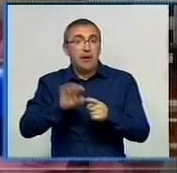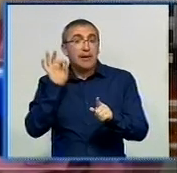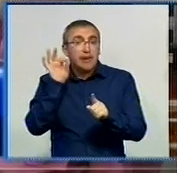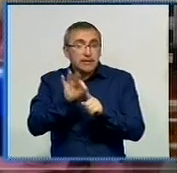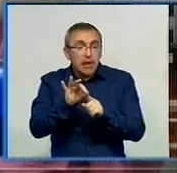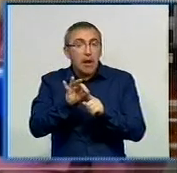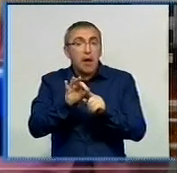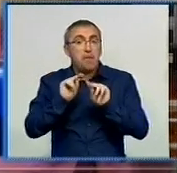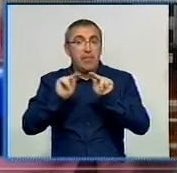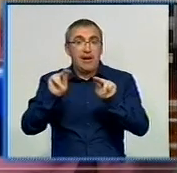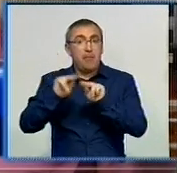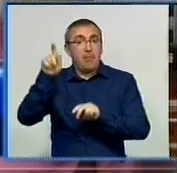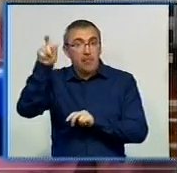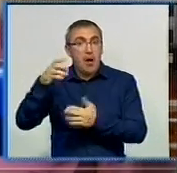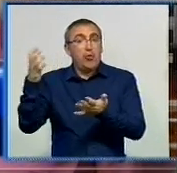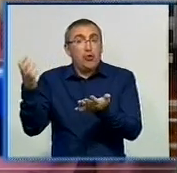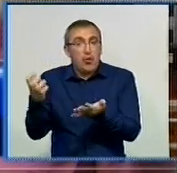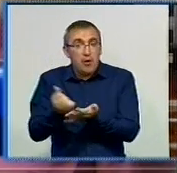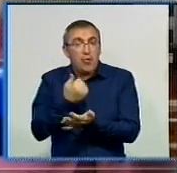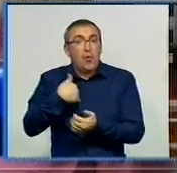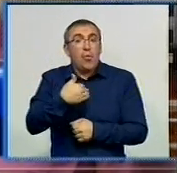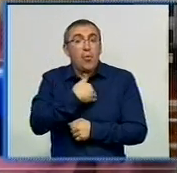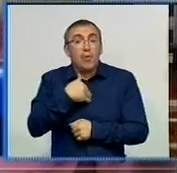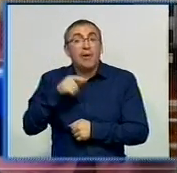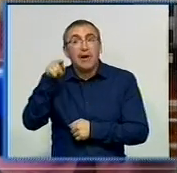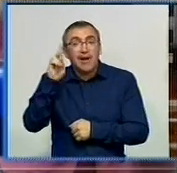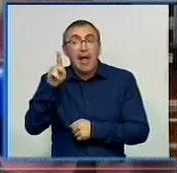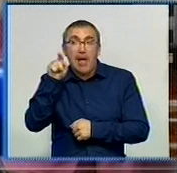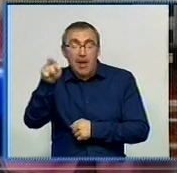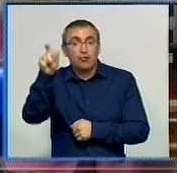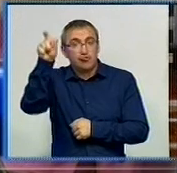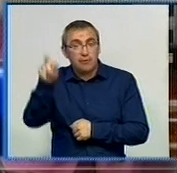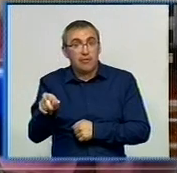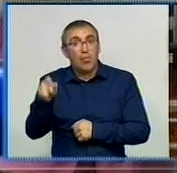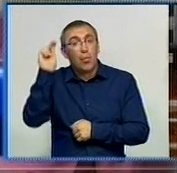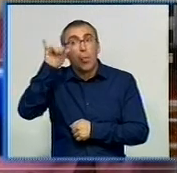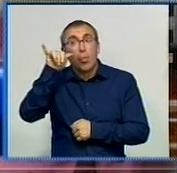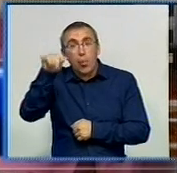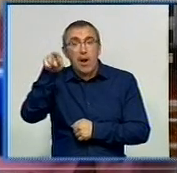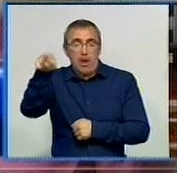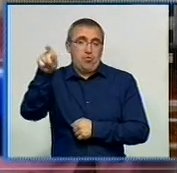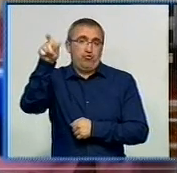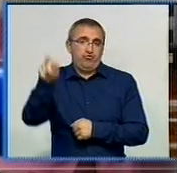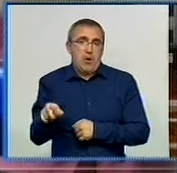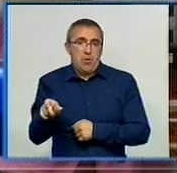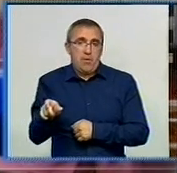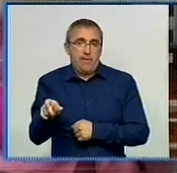преподаватель. Тобто я знайшла цього чоловіка, я хотіла попасть именно к цьому чоловіку, хотіла навчатися именно у цього чоловіка.